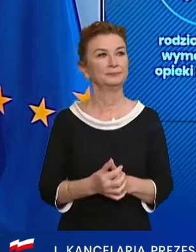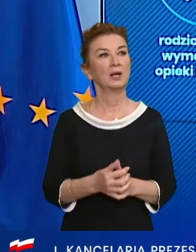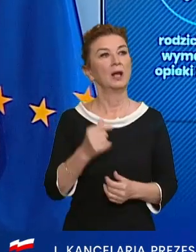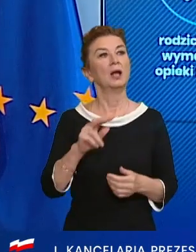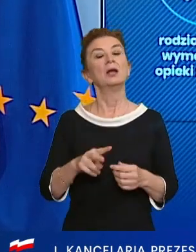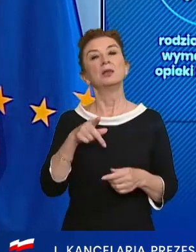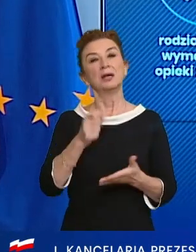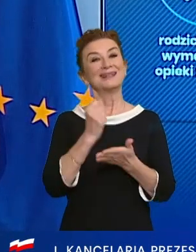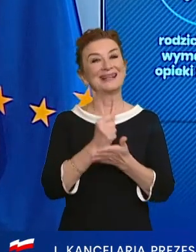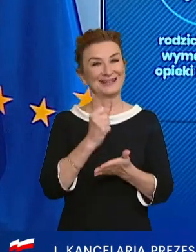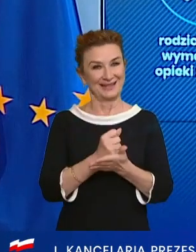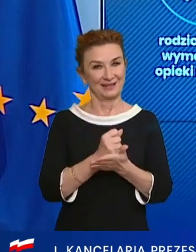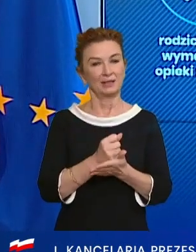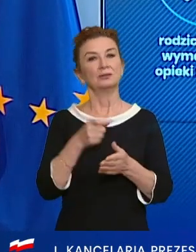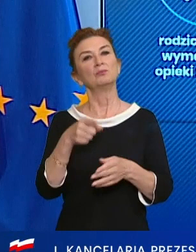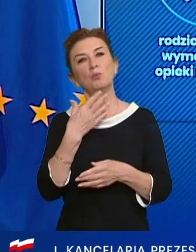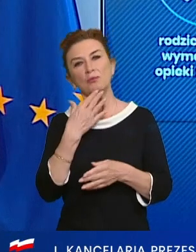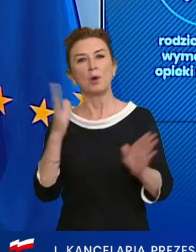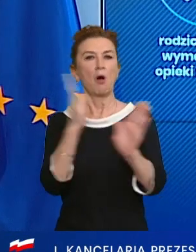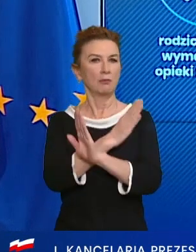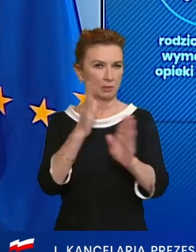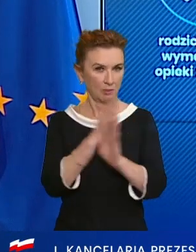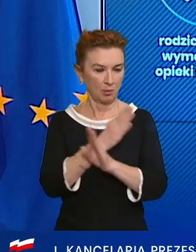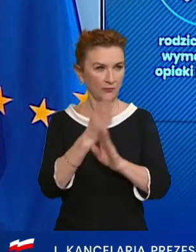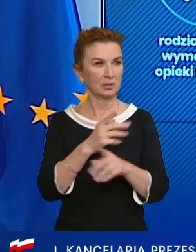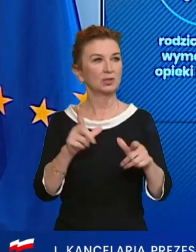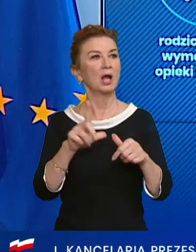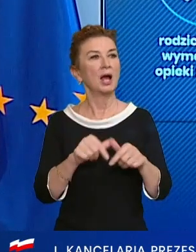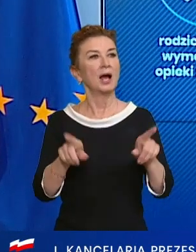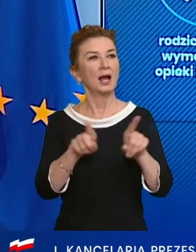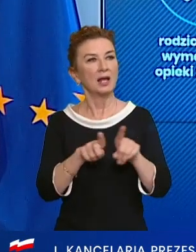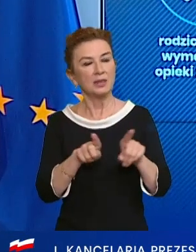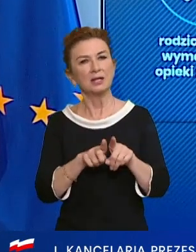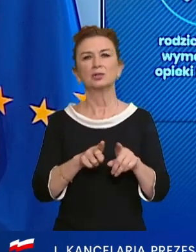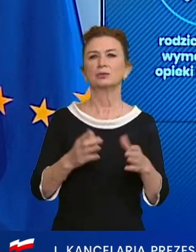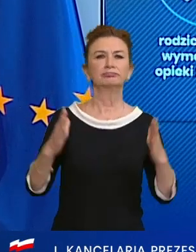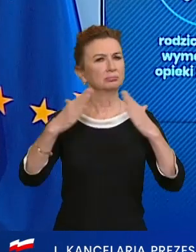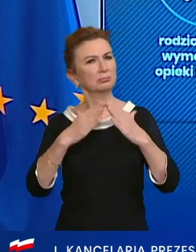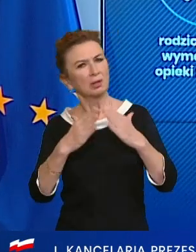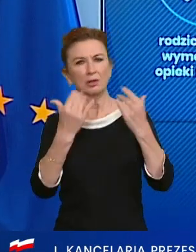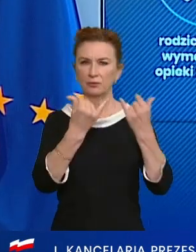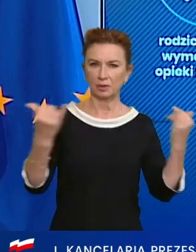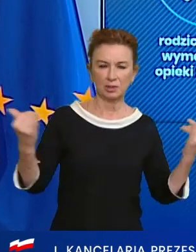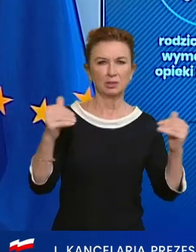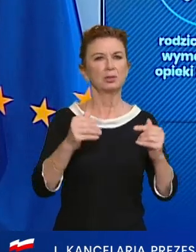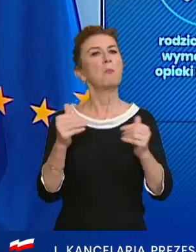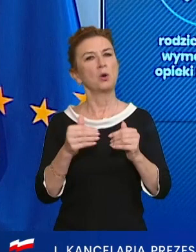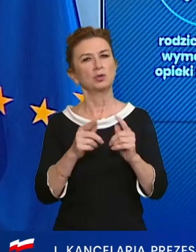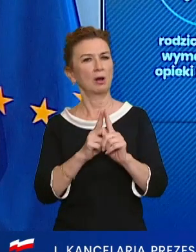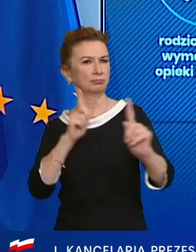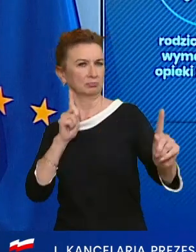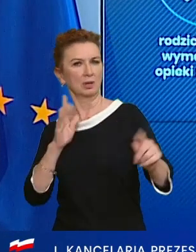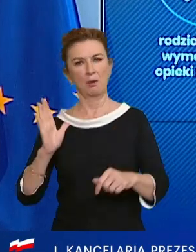Zasada ta dotyczy przestrzeni otwartych, ale również przestrzeni zamkniętych, gdzie bezpiecznie da się zachować dystans,